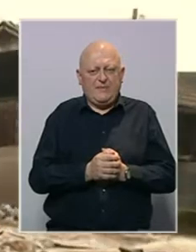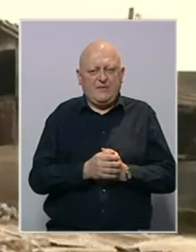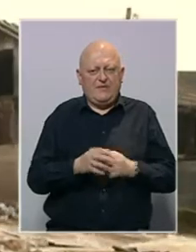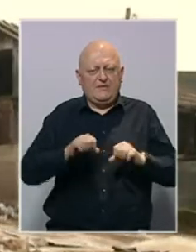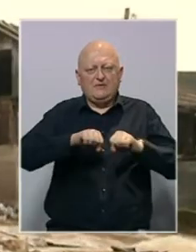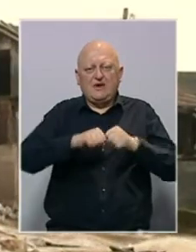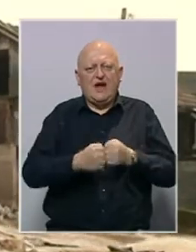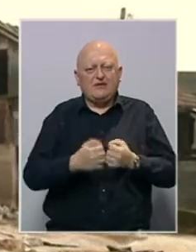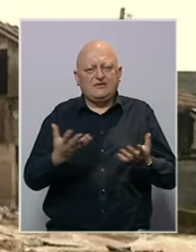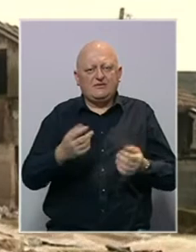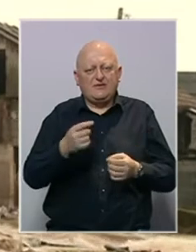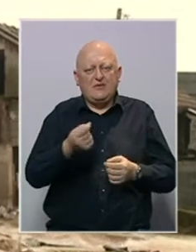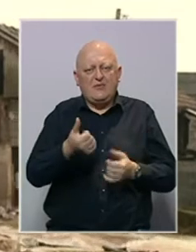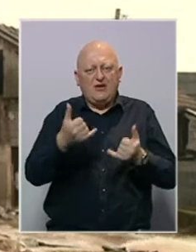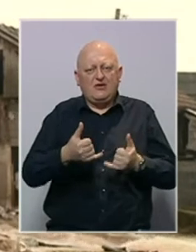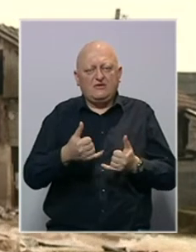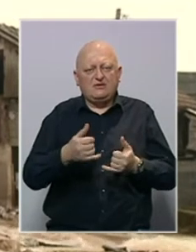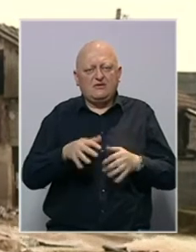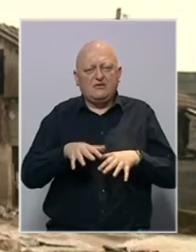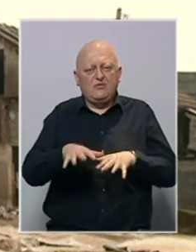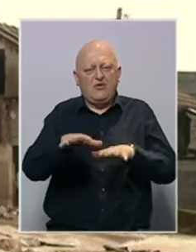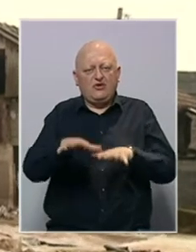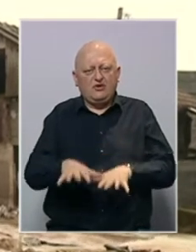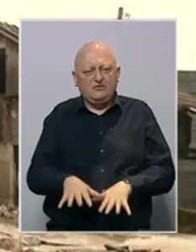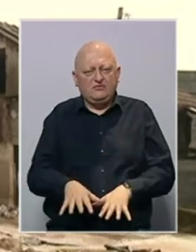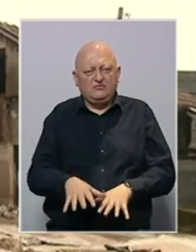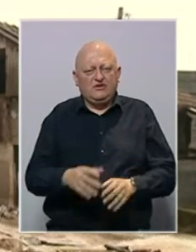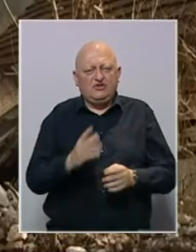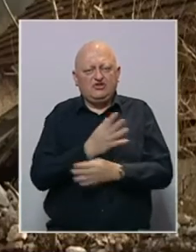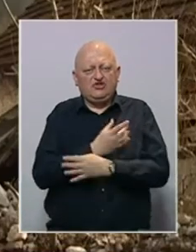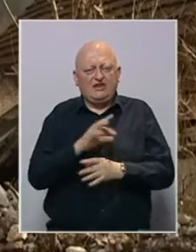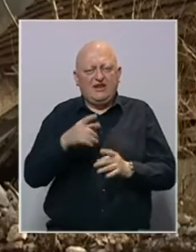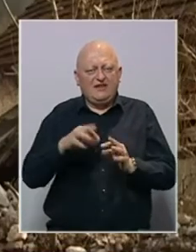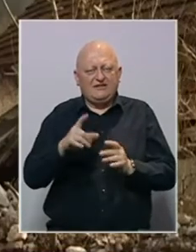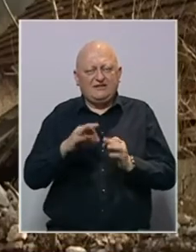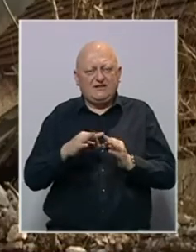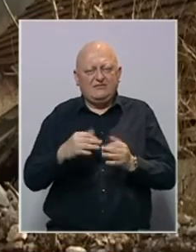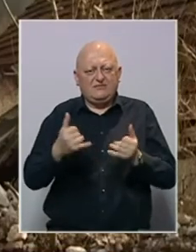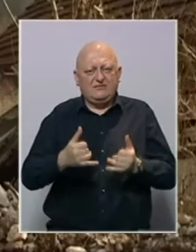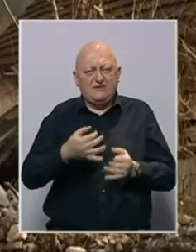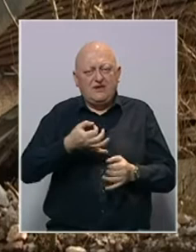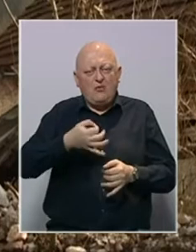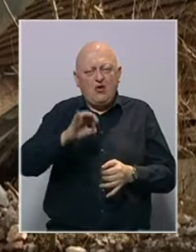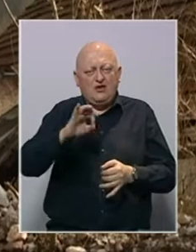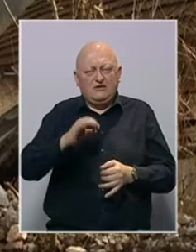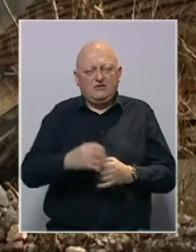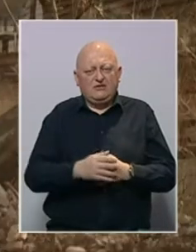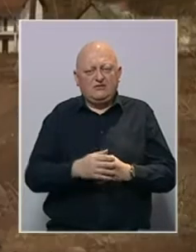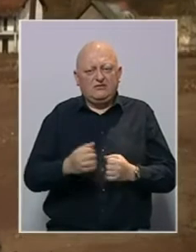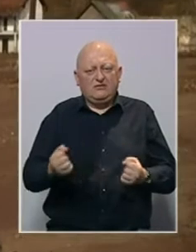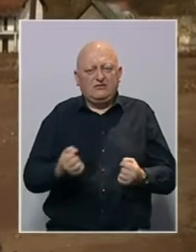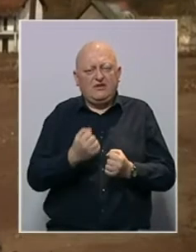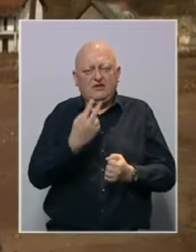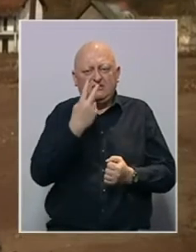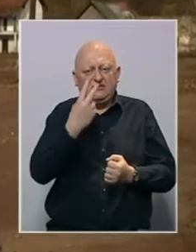Katastrofa, ali eto malo je sad splasno i potok i rijeka, željeznica, tako sad je bolje. Teške prizori